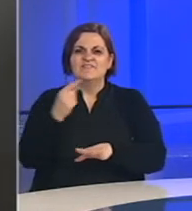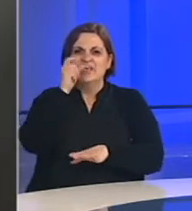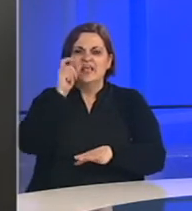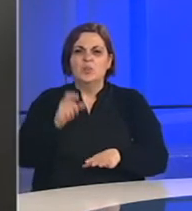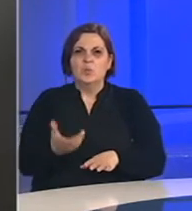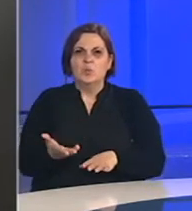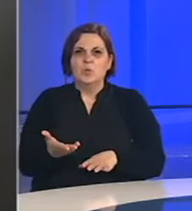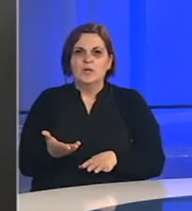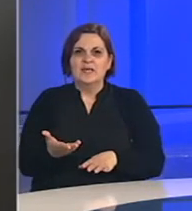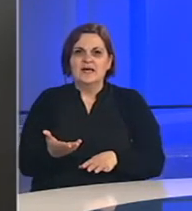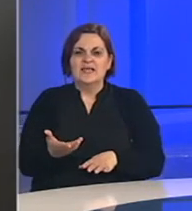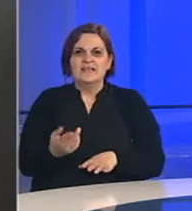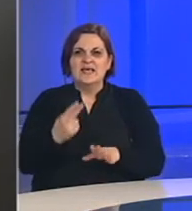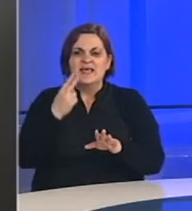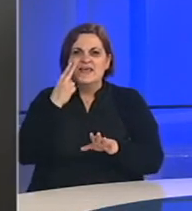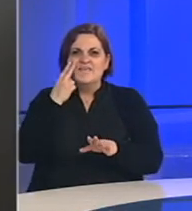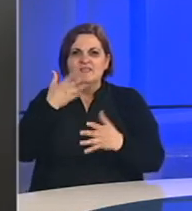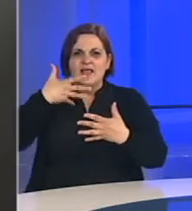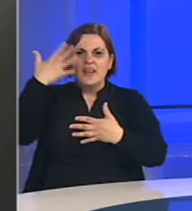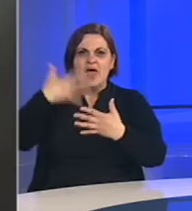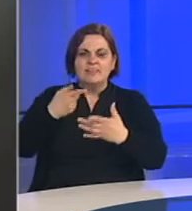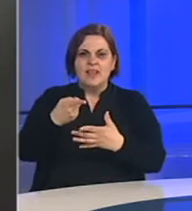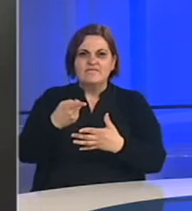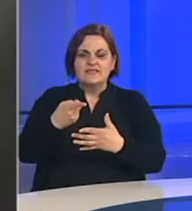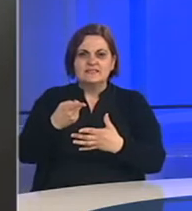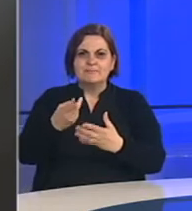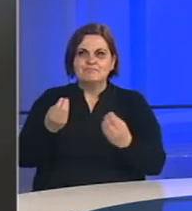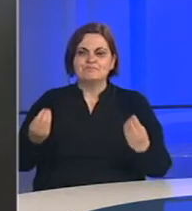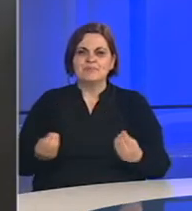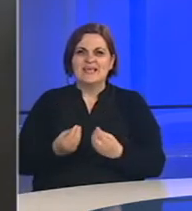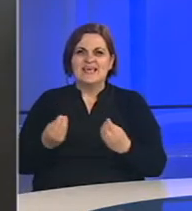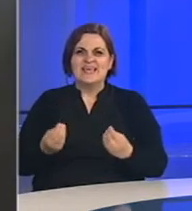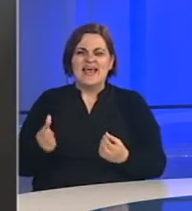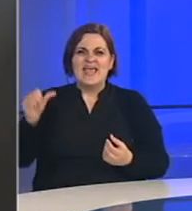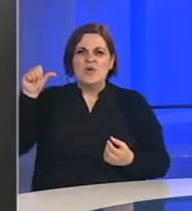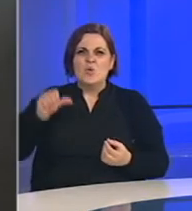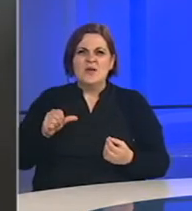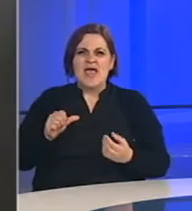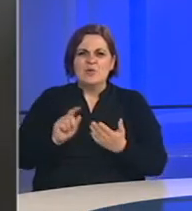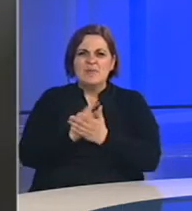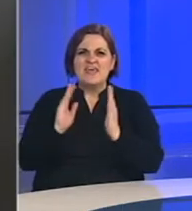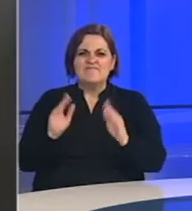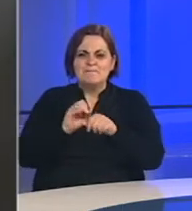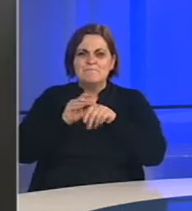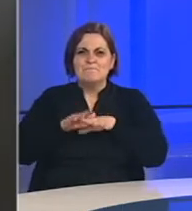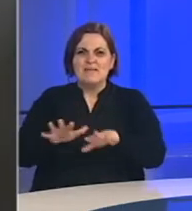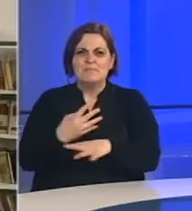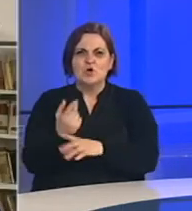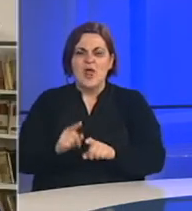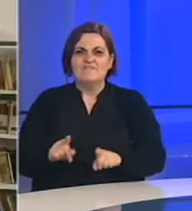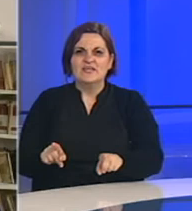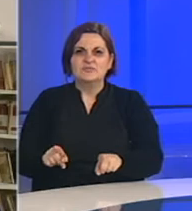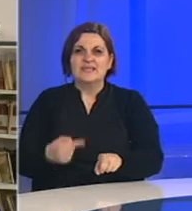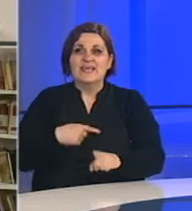ih vidjeli na televiziji. Zato što u najgoroj fazi pandemije kada